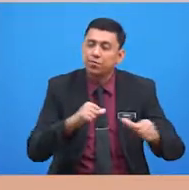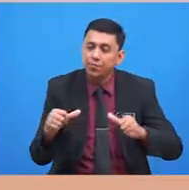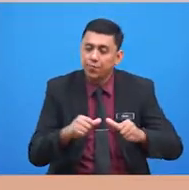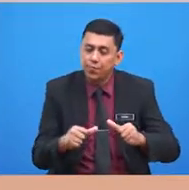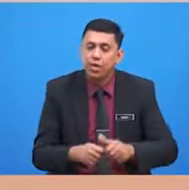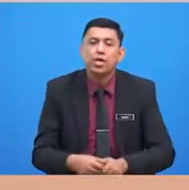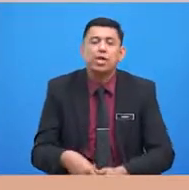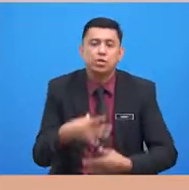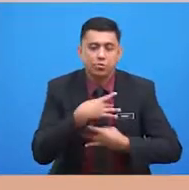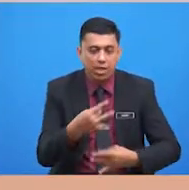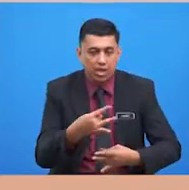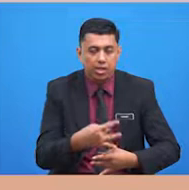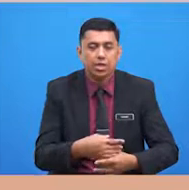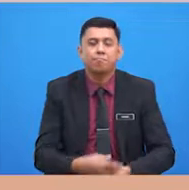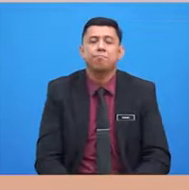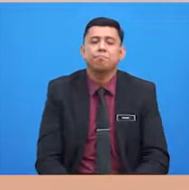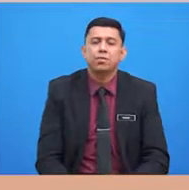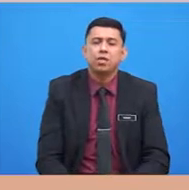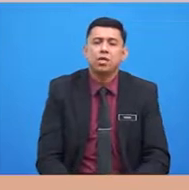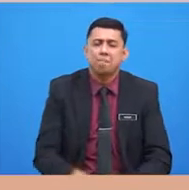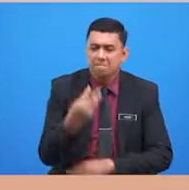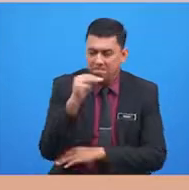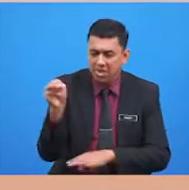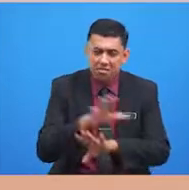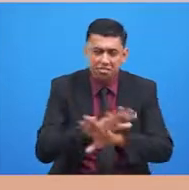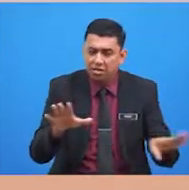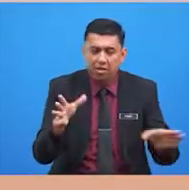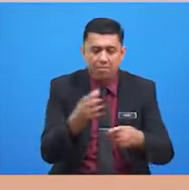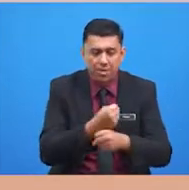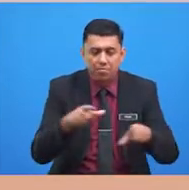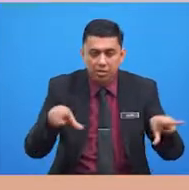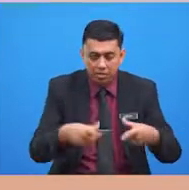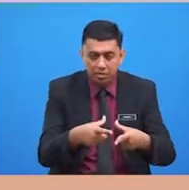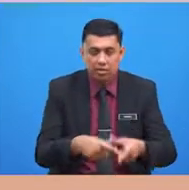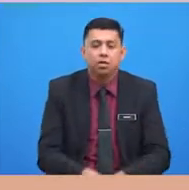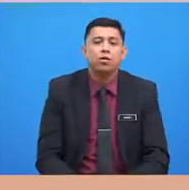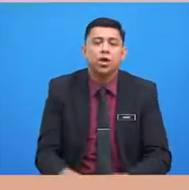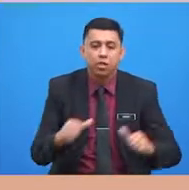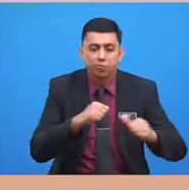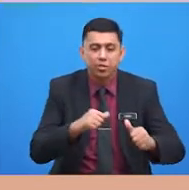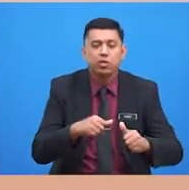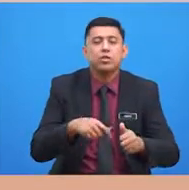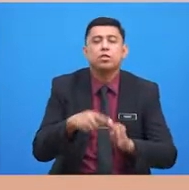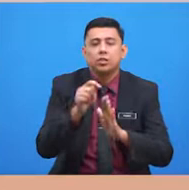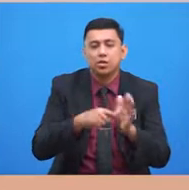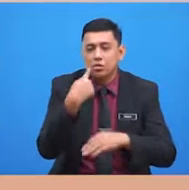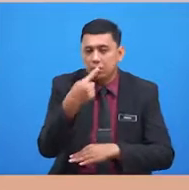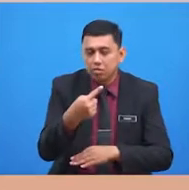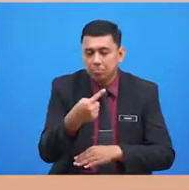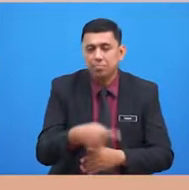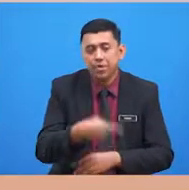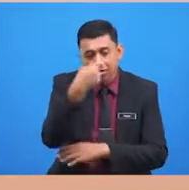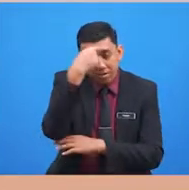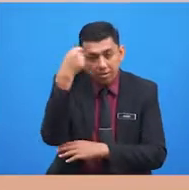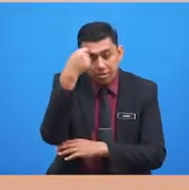kegemaran. Kadang-kadang, mereka tidak dapat melakukan aktiviti tersebut disebabkan